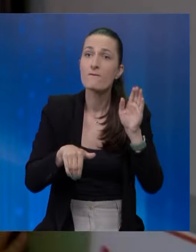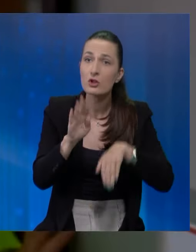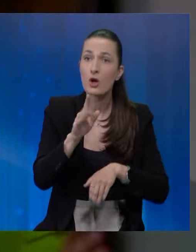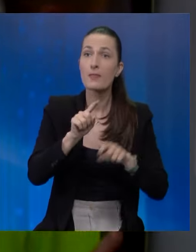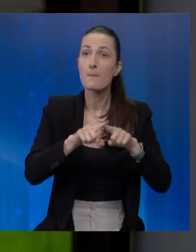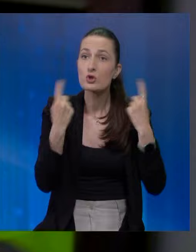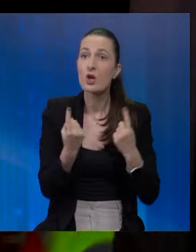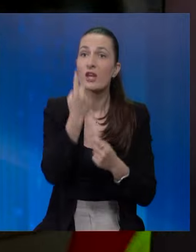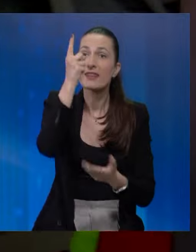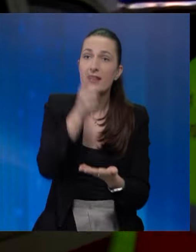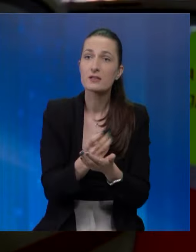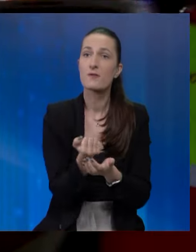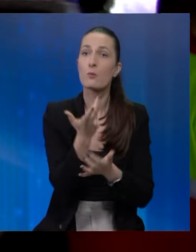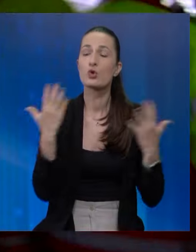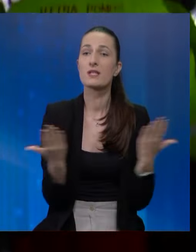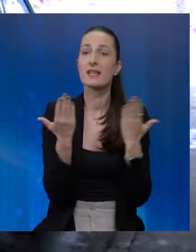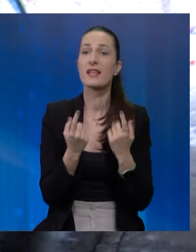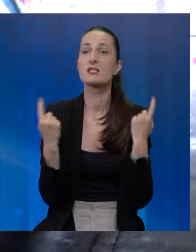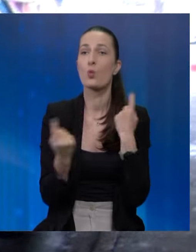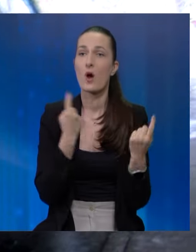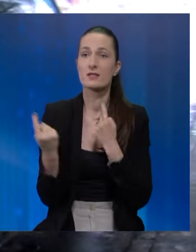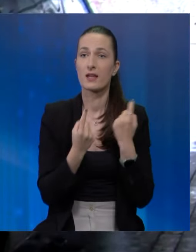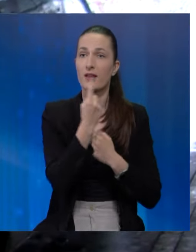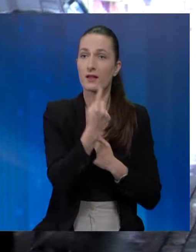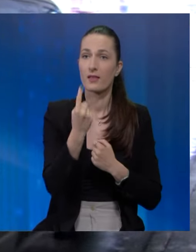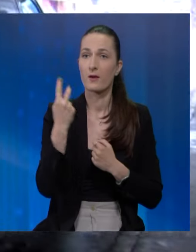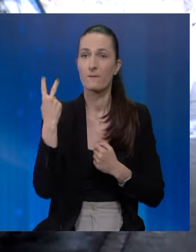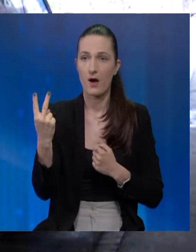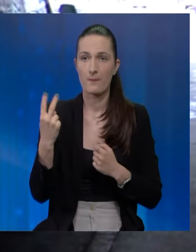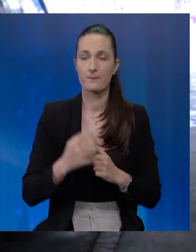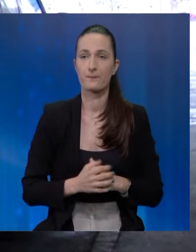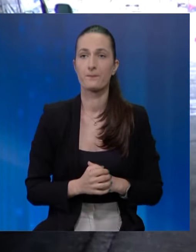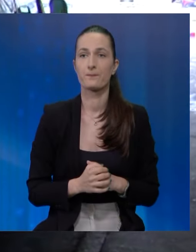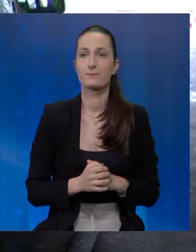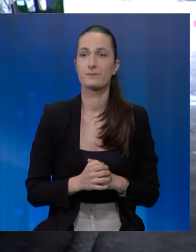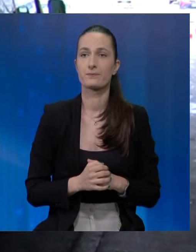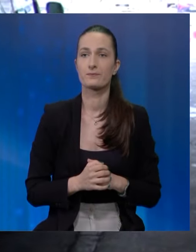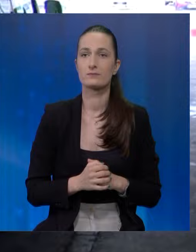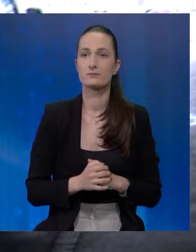veća da je postojao jedinstven broj za hitne situacije. 1-1-2.